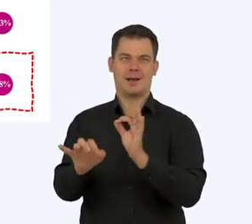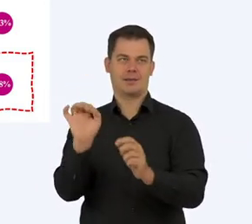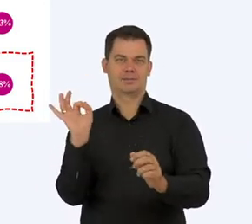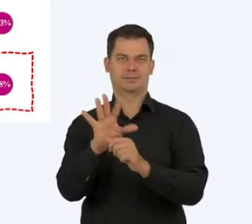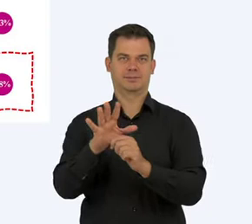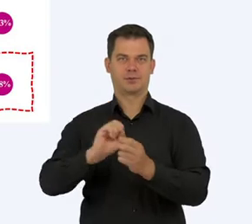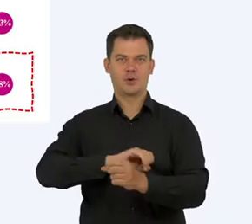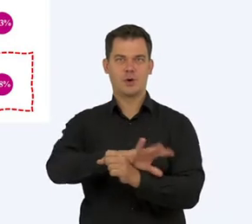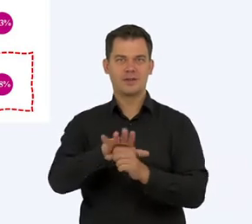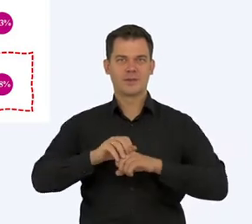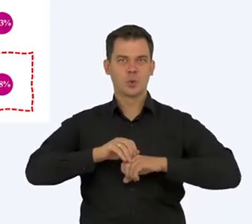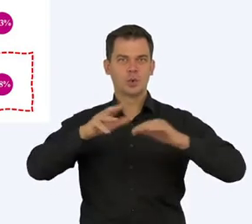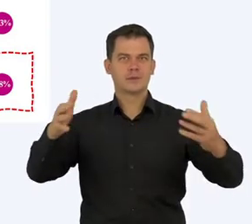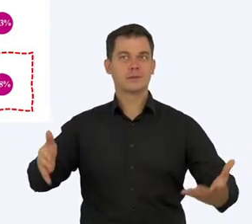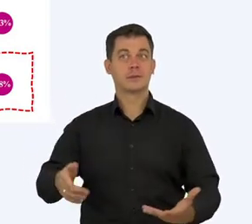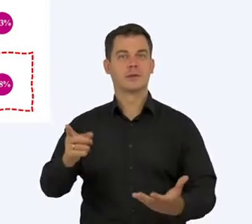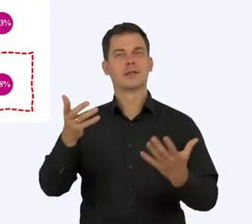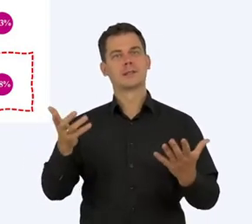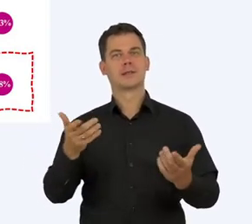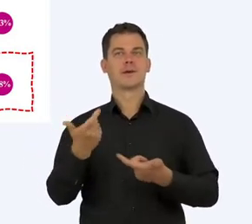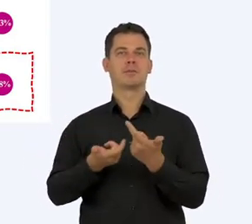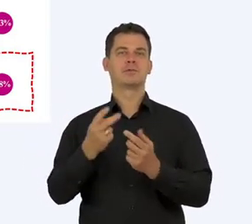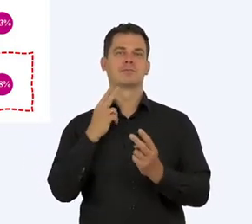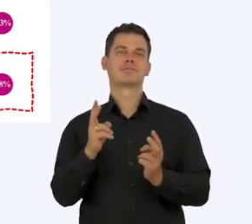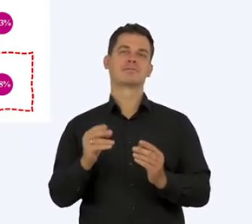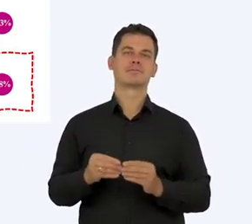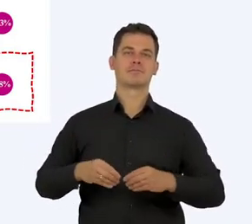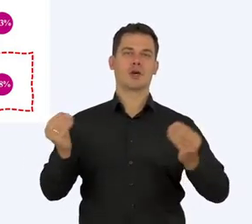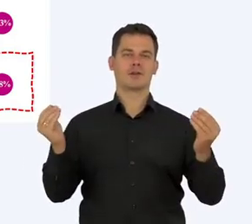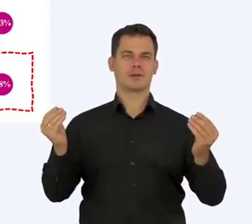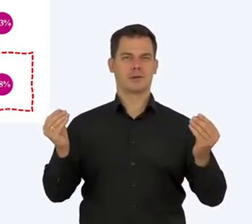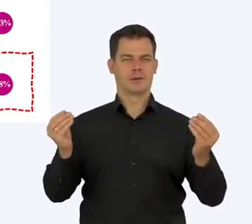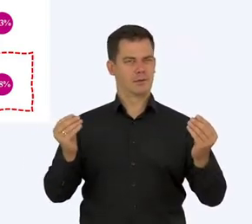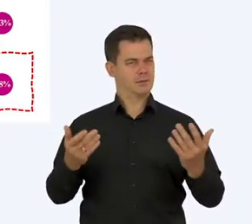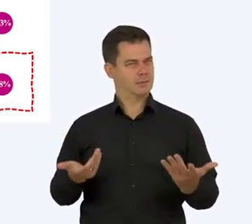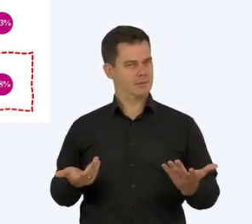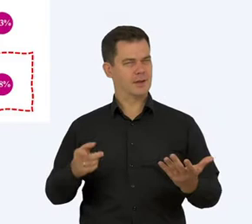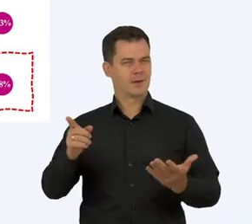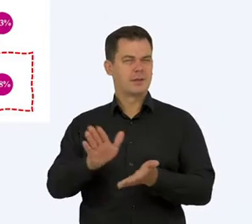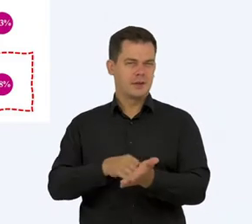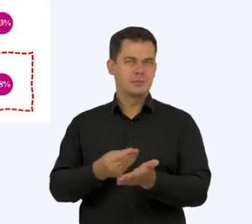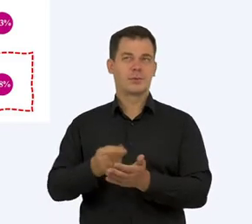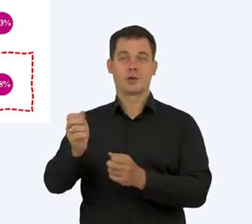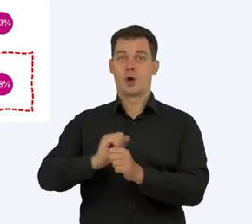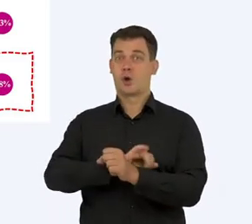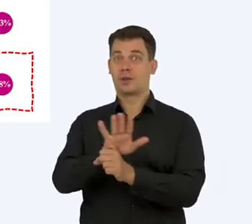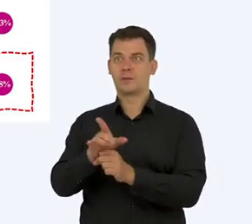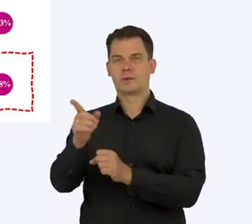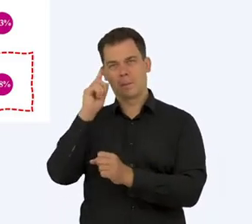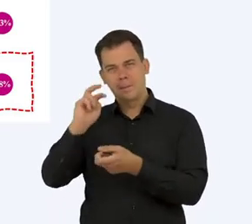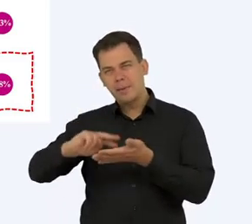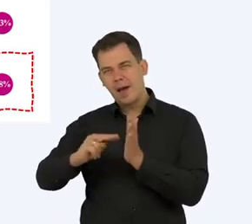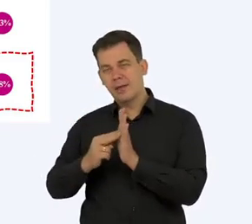pandemia, że ona jest, to że ktoś chce za jej pomocą coś zrobić. Czyli to na przykład, że